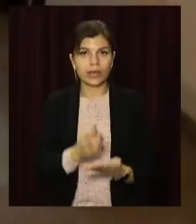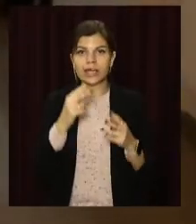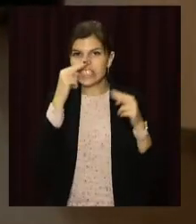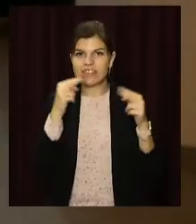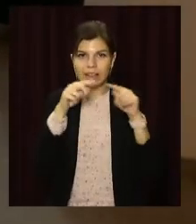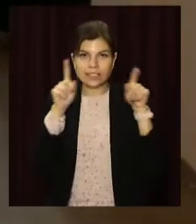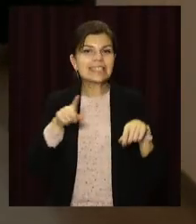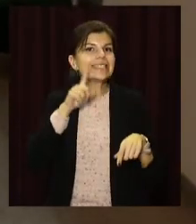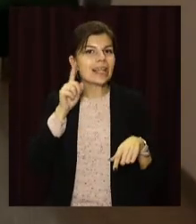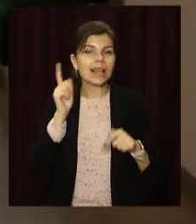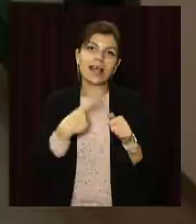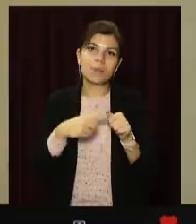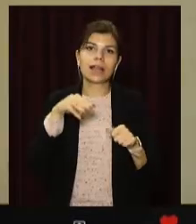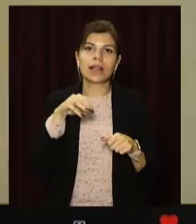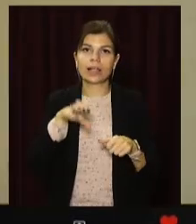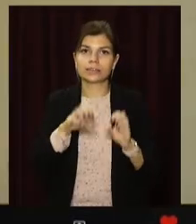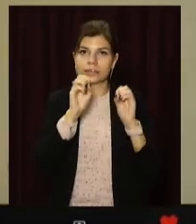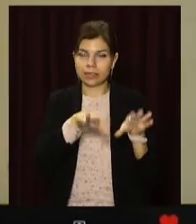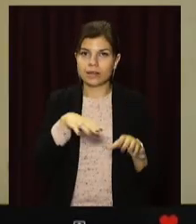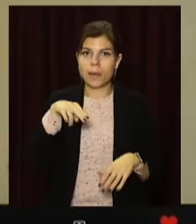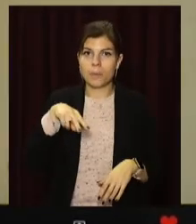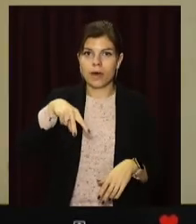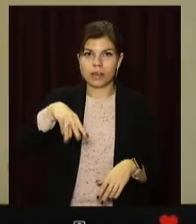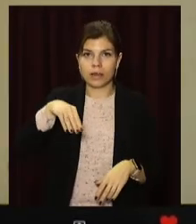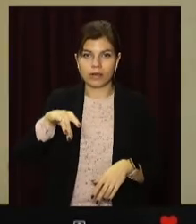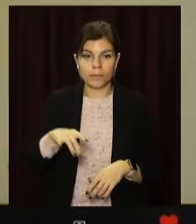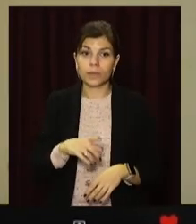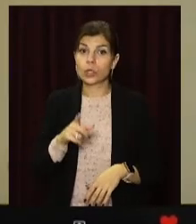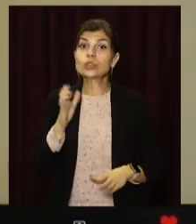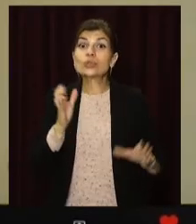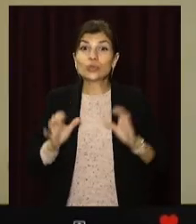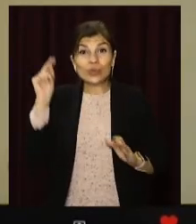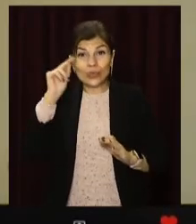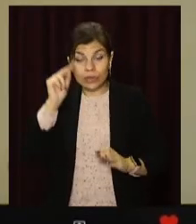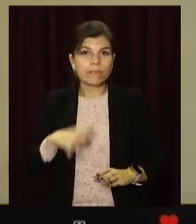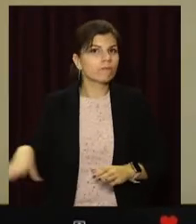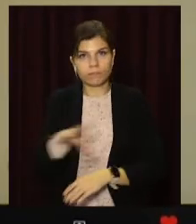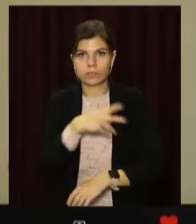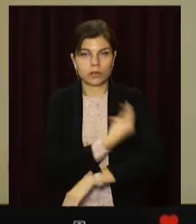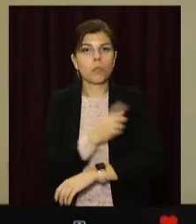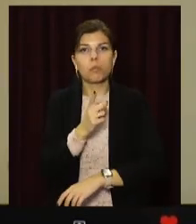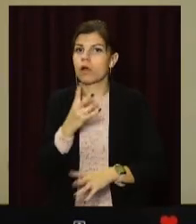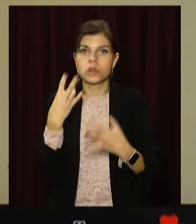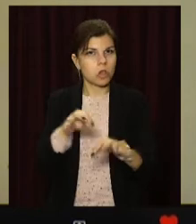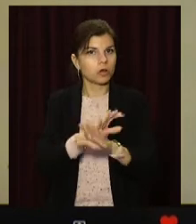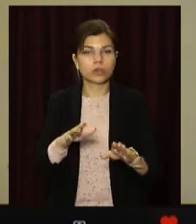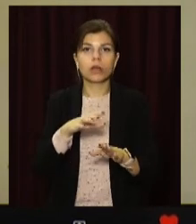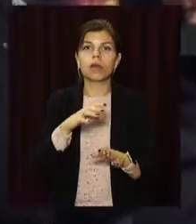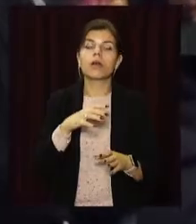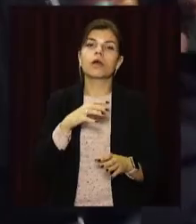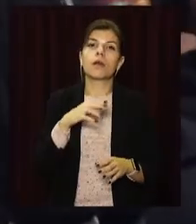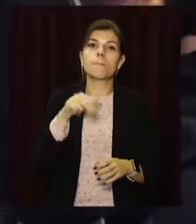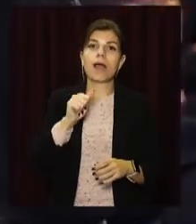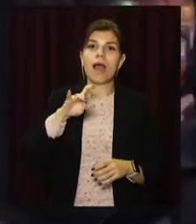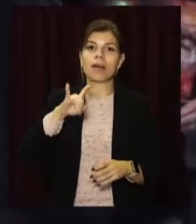-сертифікату або ПЛР-тесту. Студентам обов'язково вакцинируватися, тому що не на всі пари можуть пустити тільки спеціар-тестом.